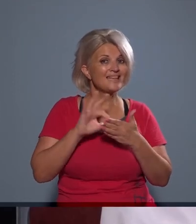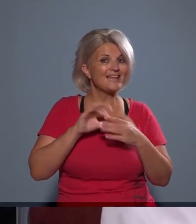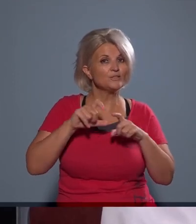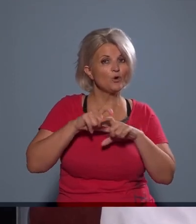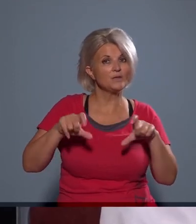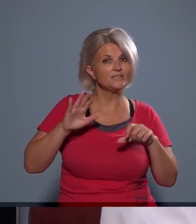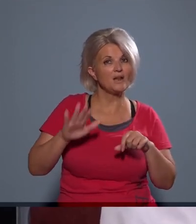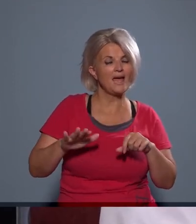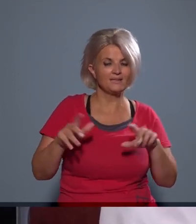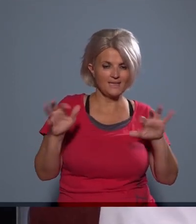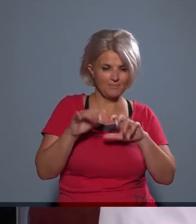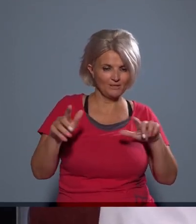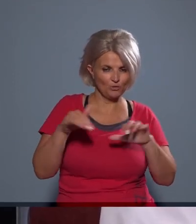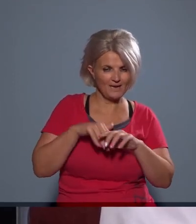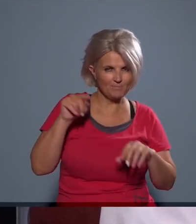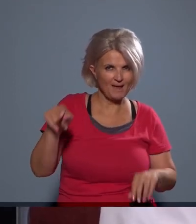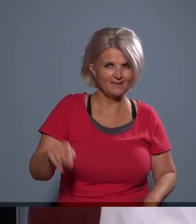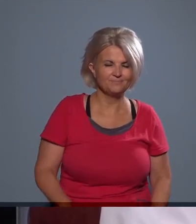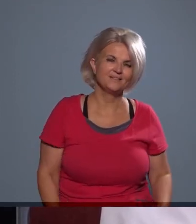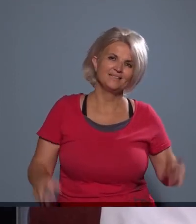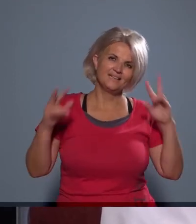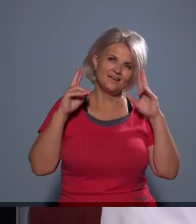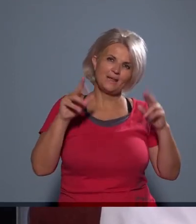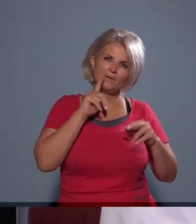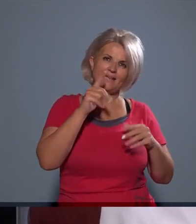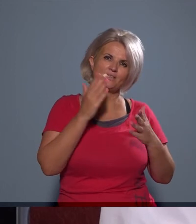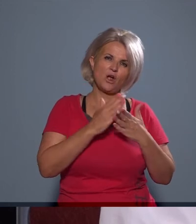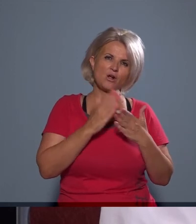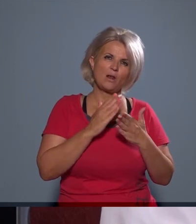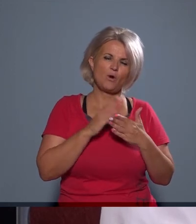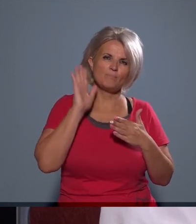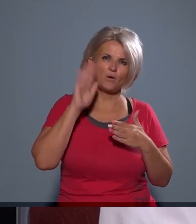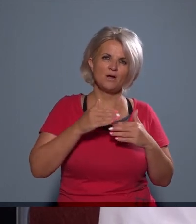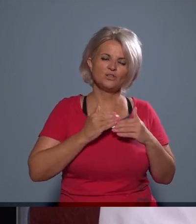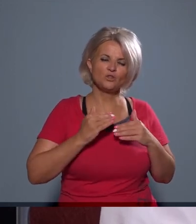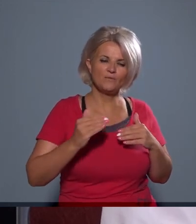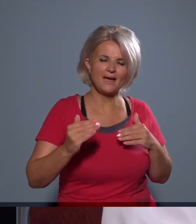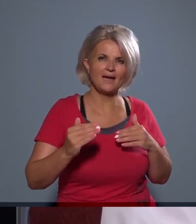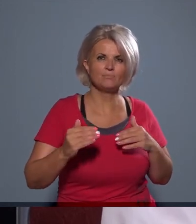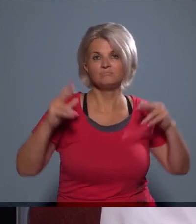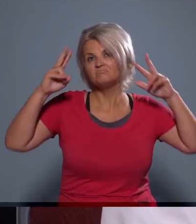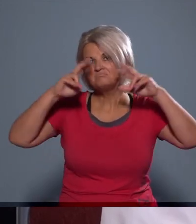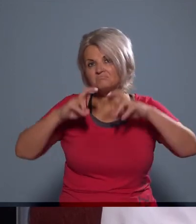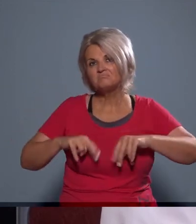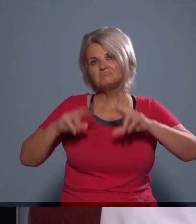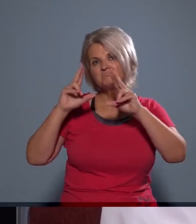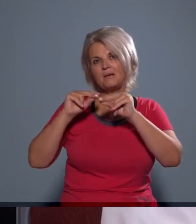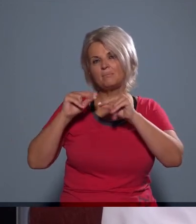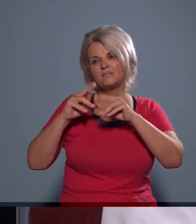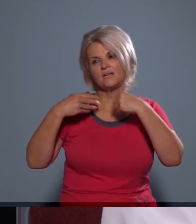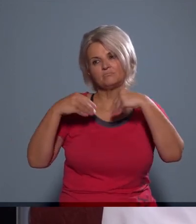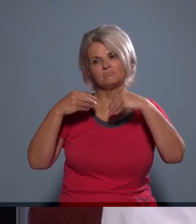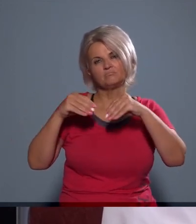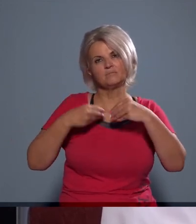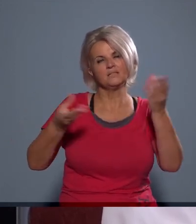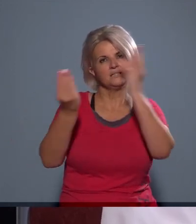illetve a komputerében, és remélem, hogy lesz alkalom majd tovább elemezni, megismertetni a